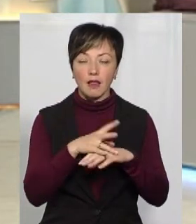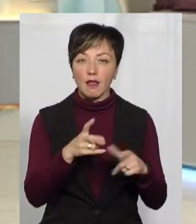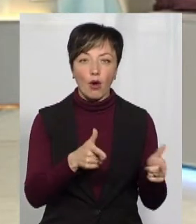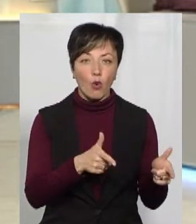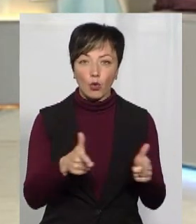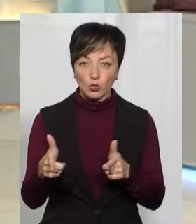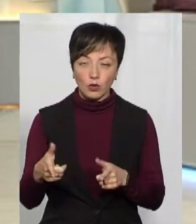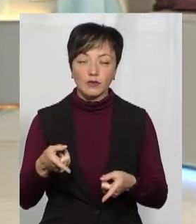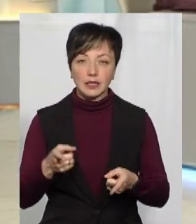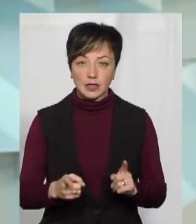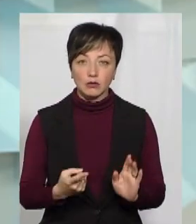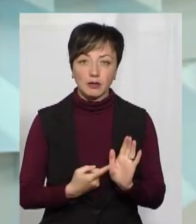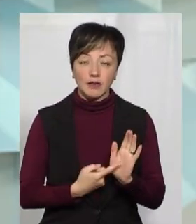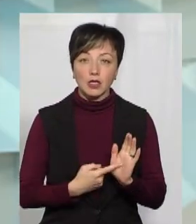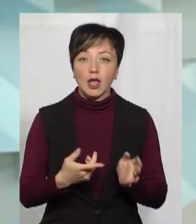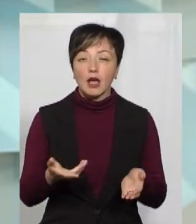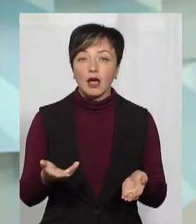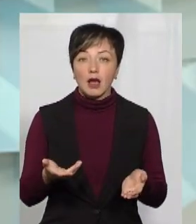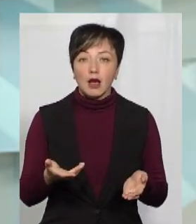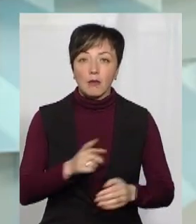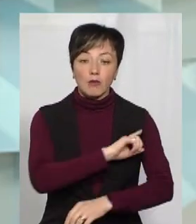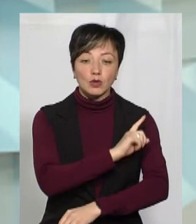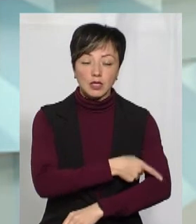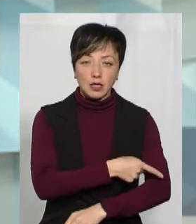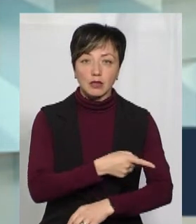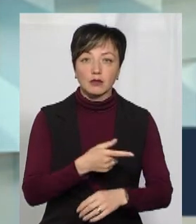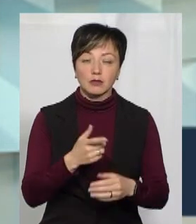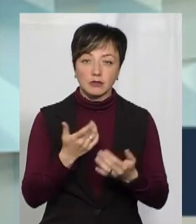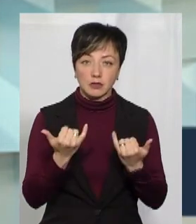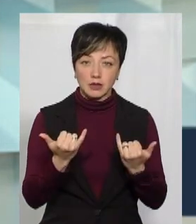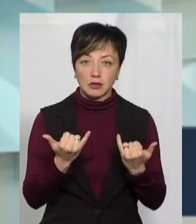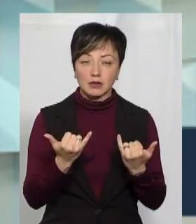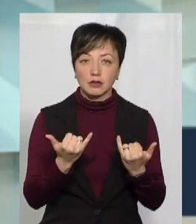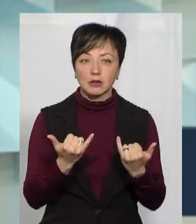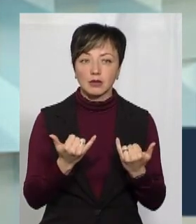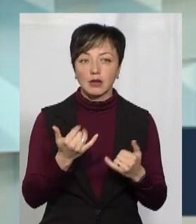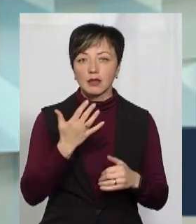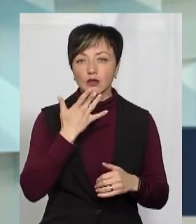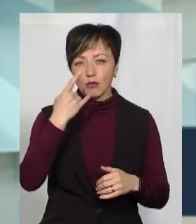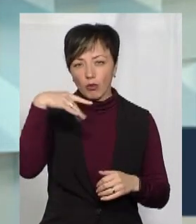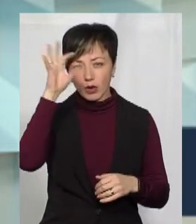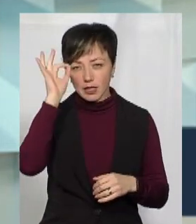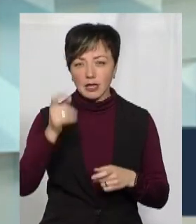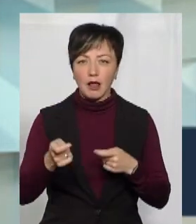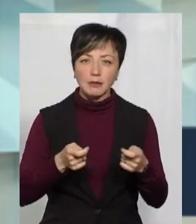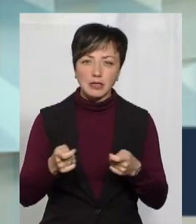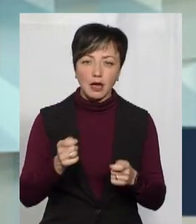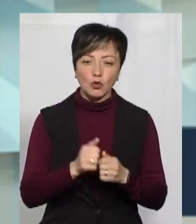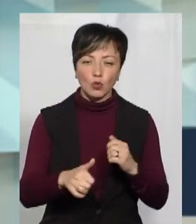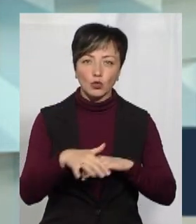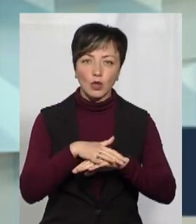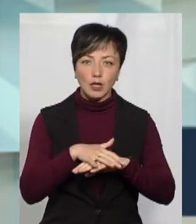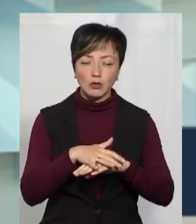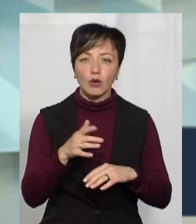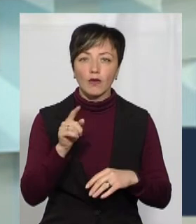готові. Це дійсно цьому підтвердження. Тобто ми зараз в посиленому режимі, Держпродспоживслужби, і Національна поліція, і адміністрації кожного ринку,